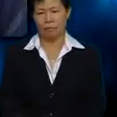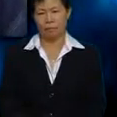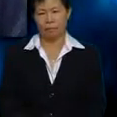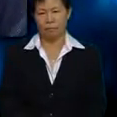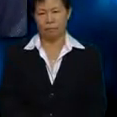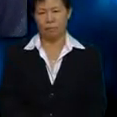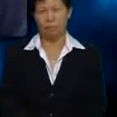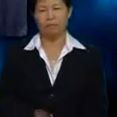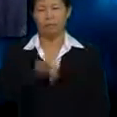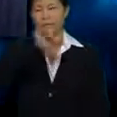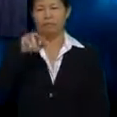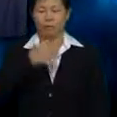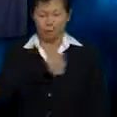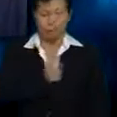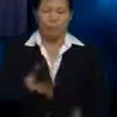Juliam minta maaf Umi